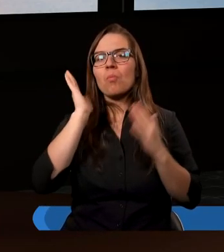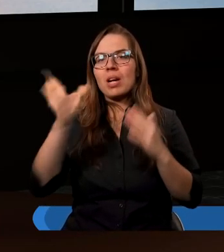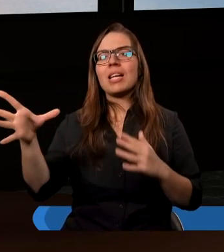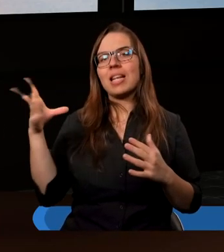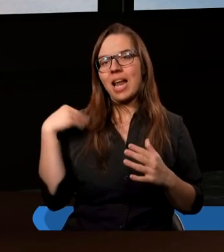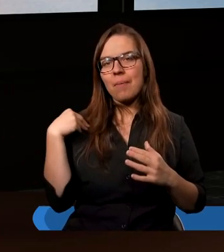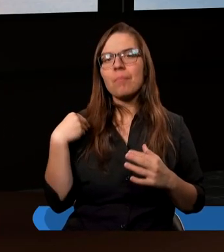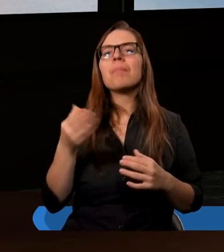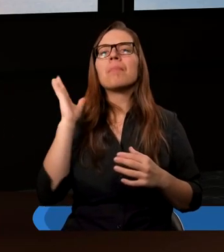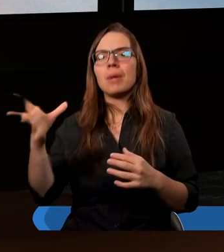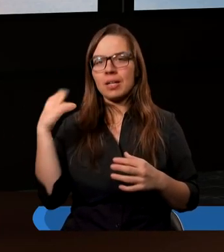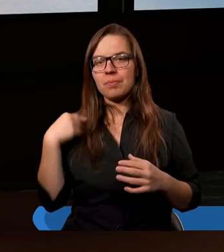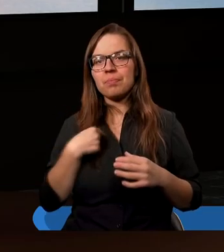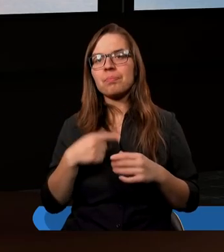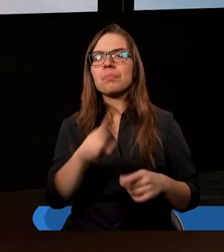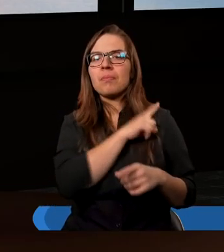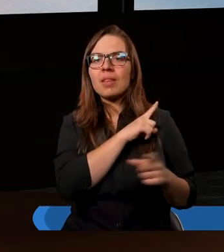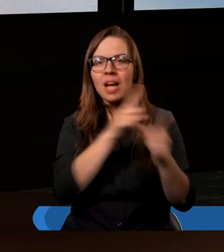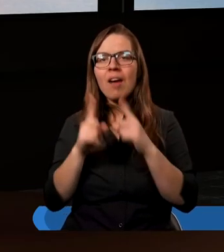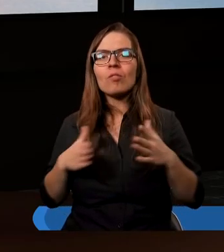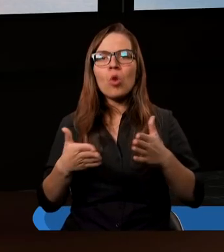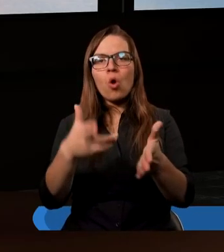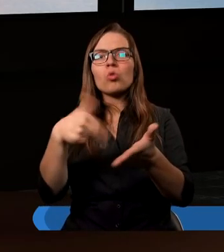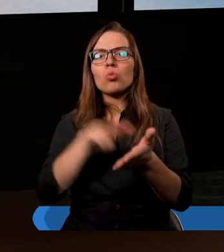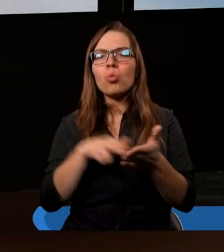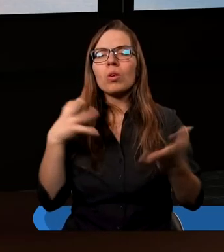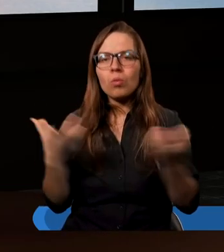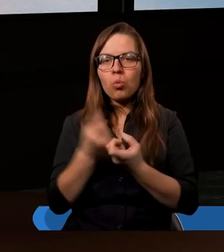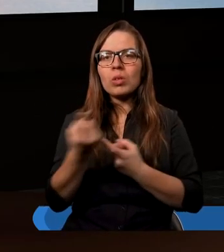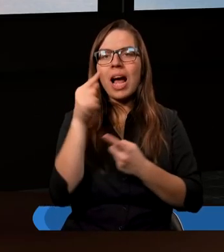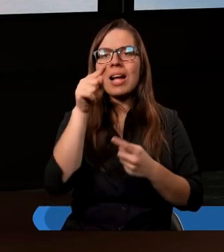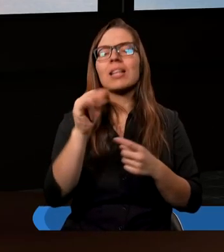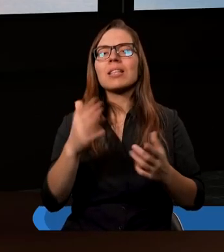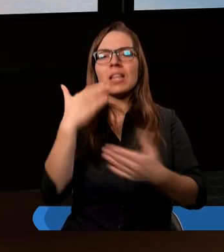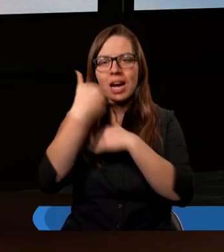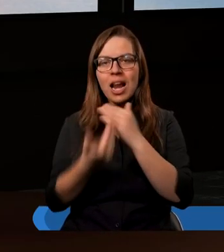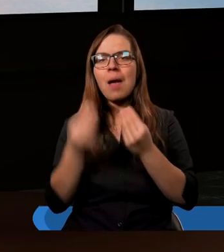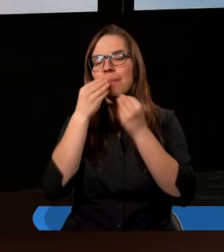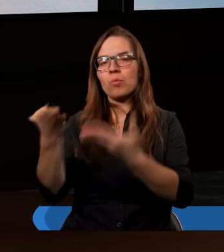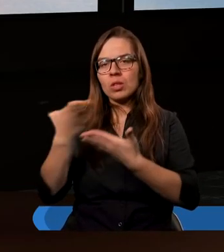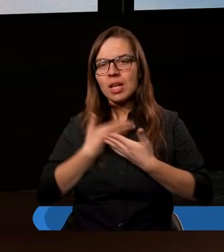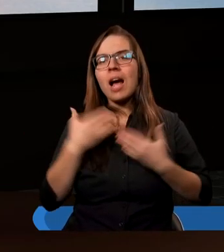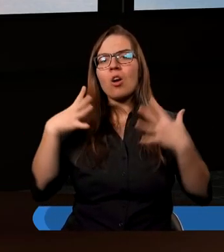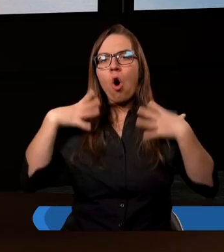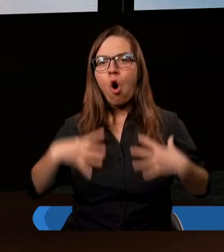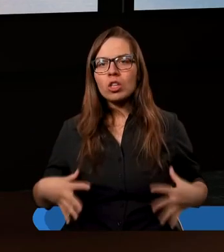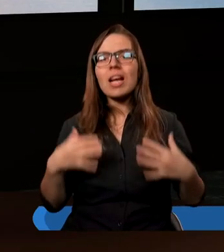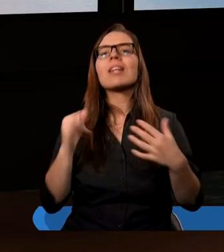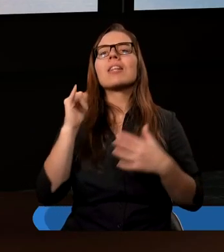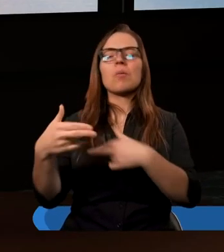jeżeli Bóg będzie ze mną i będzie mnie strzeg w drodze, w którą się udaję i da mi chleb na pokarm i szatę na odzienie